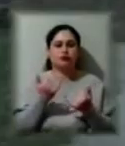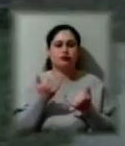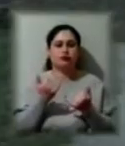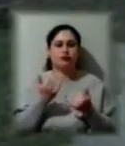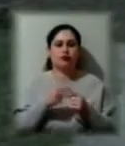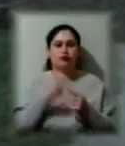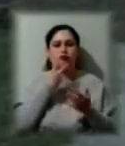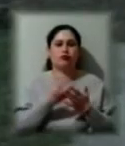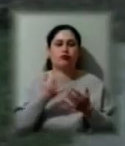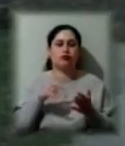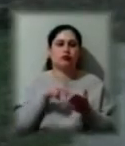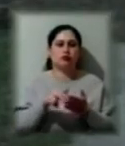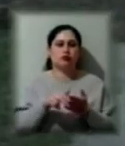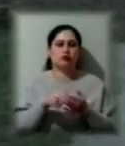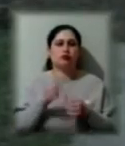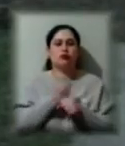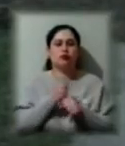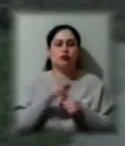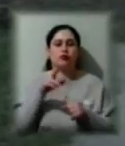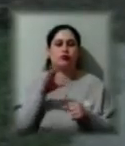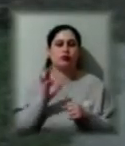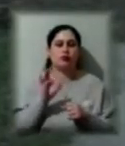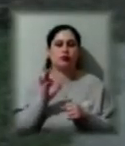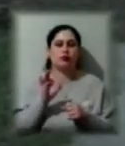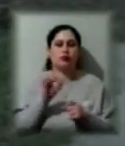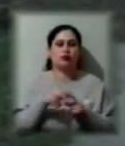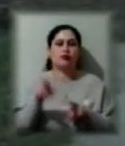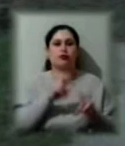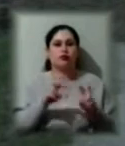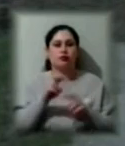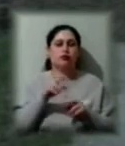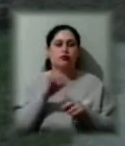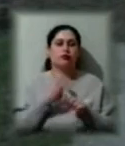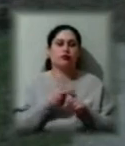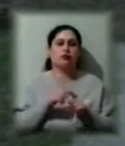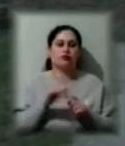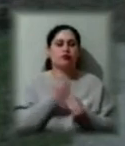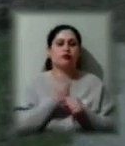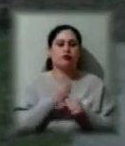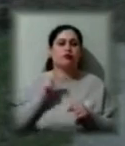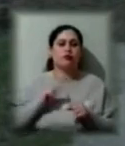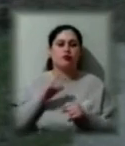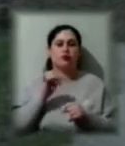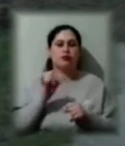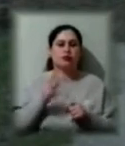роботи по пошуку, по цьому роблять медики. Сьогодні